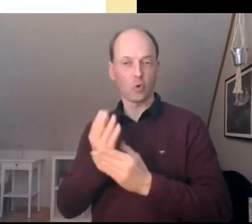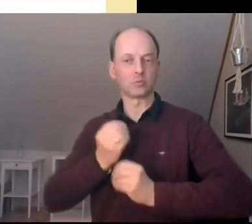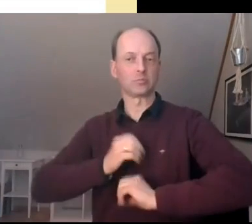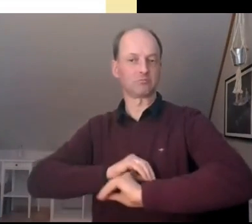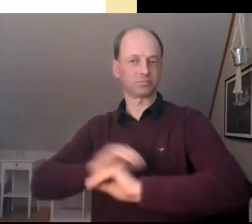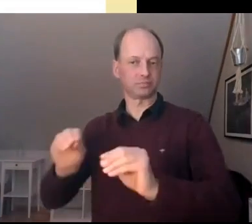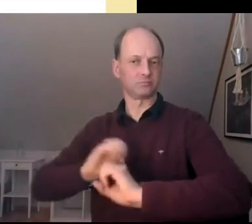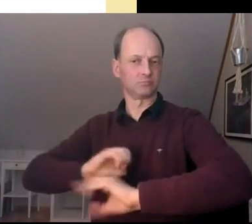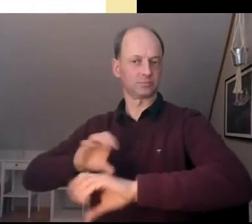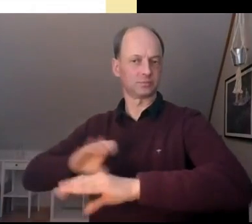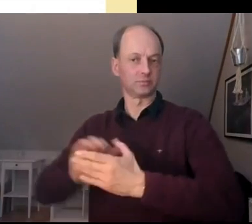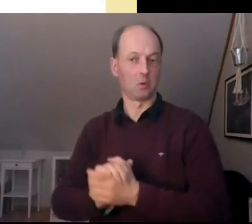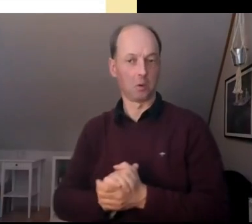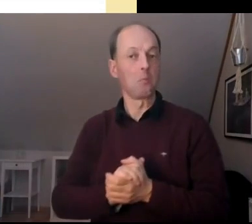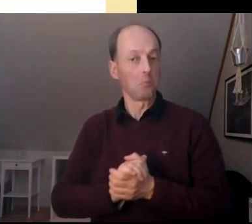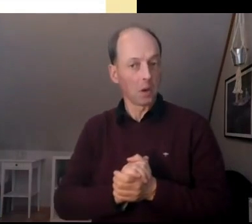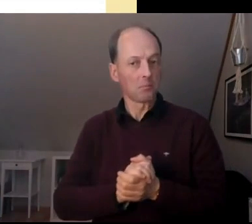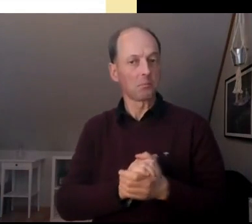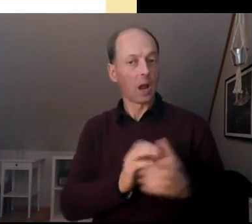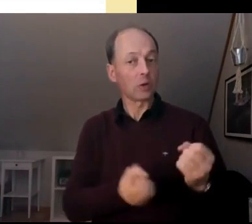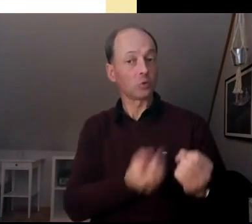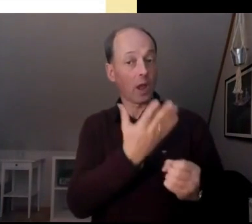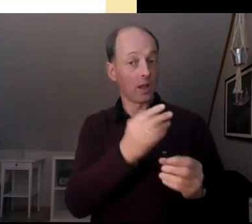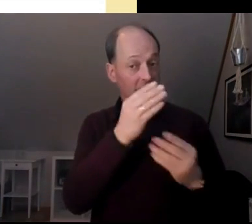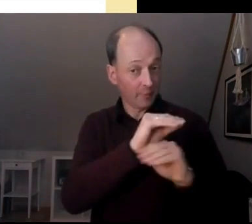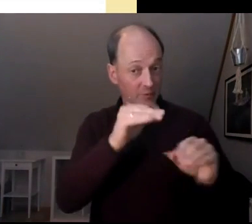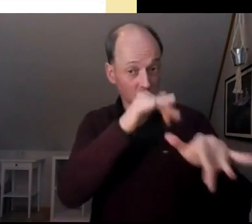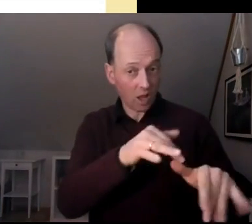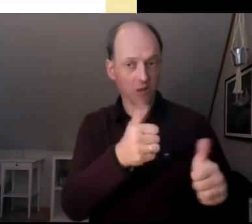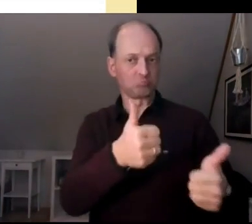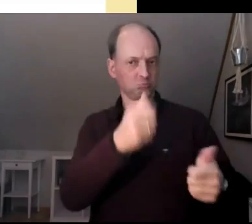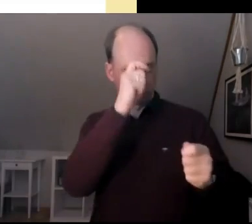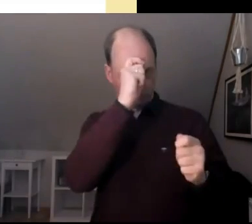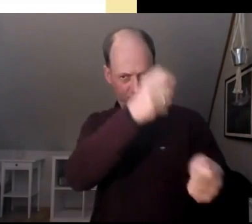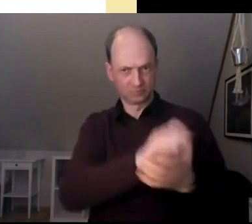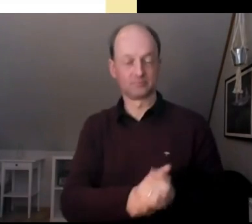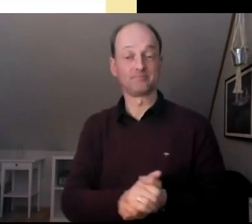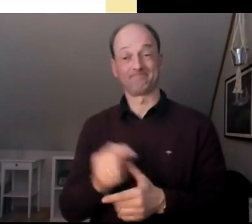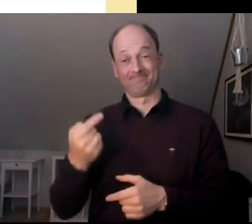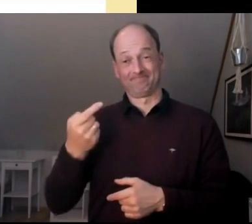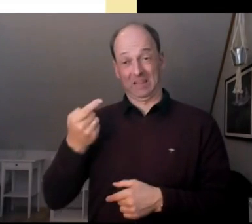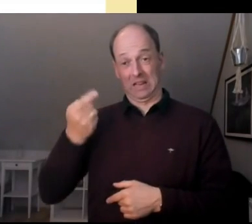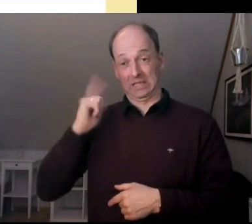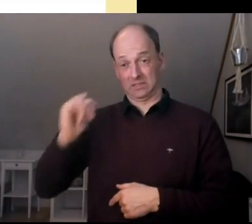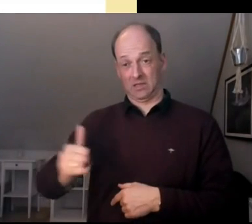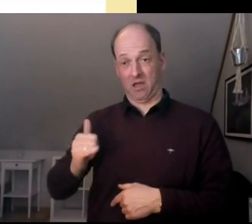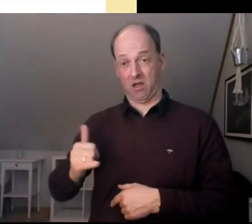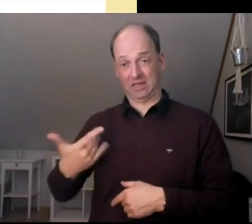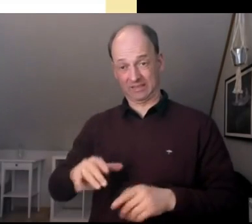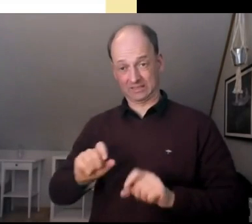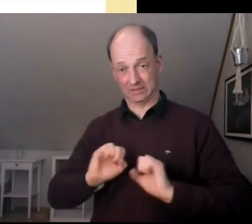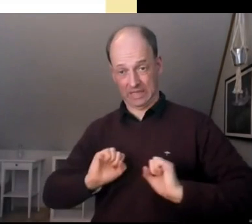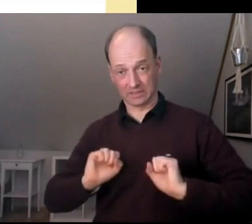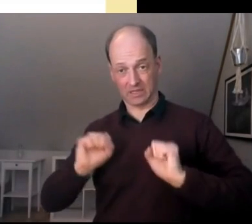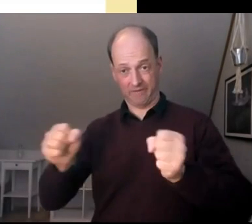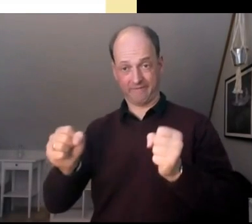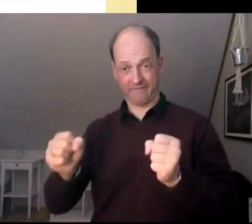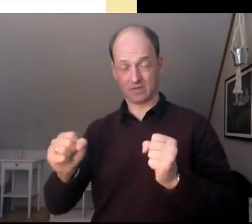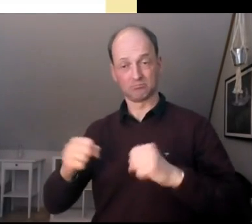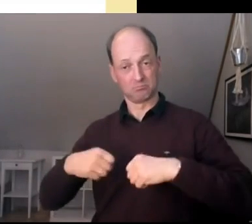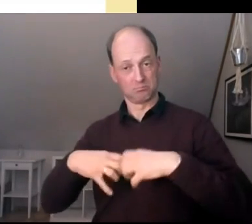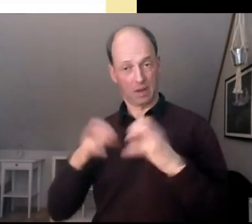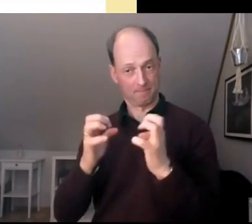seid. Wenn ihr das verfolgt habt, wir haben uns letztes Jahr gegründet, vor über einem Jahr. Da hat bei den Grünen noch fast keiner ein